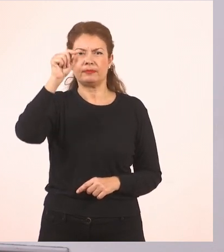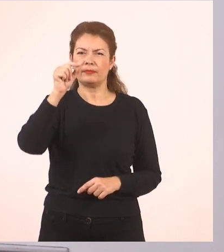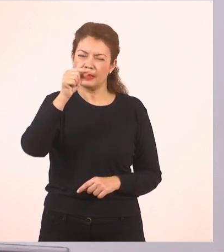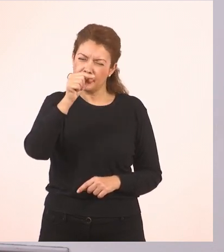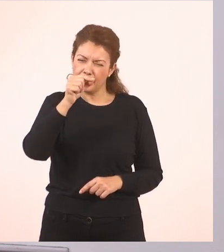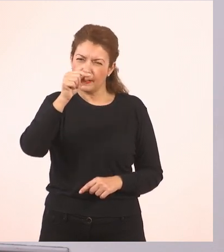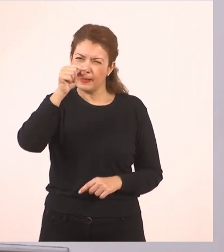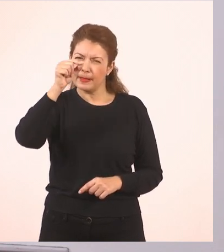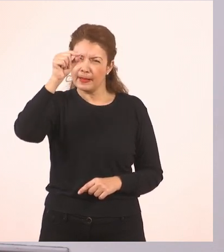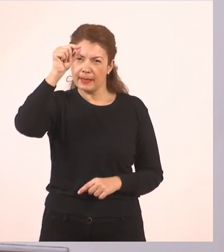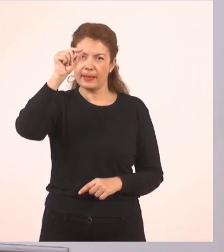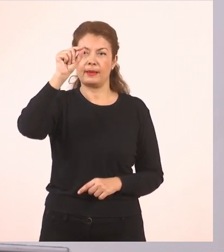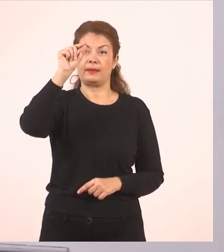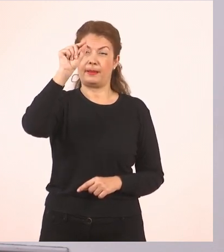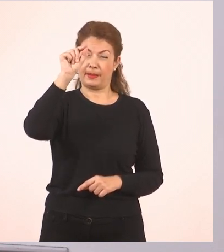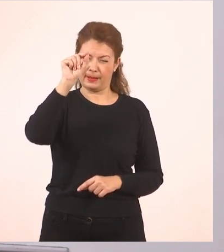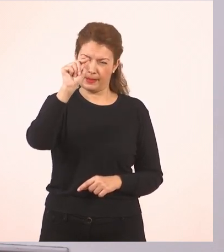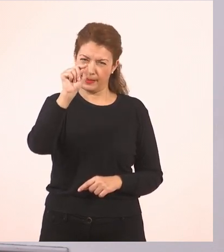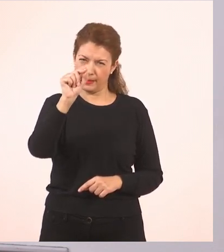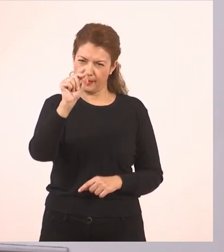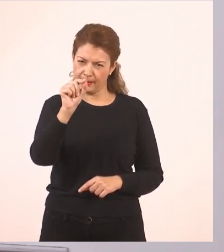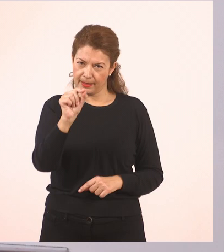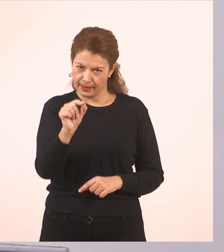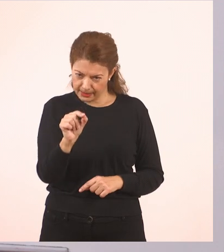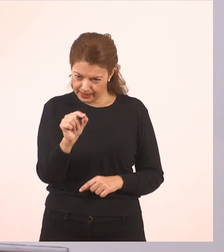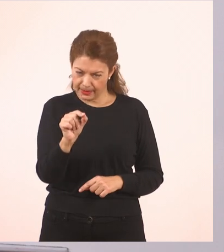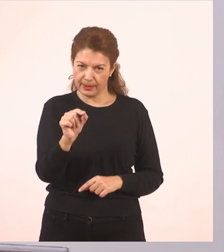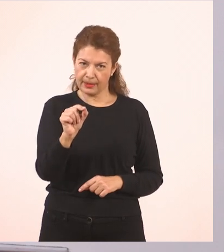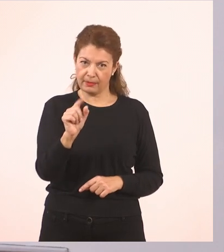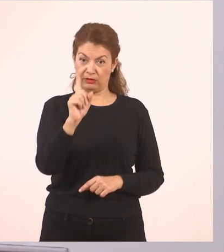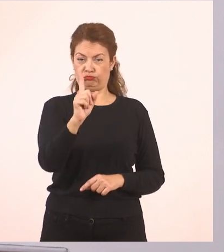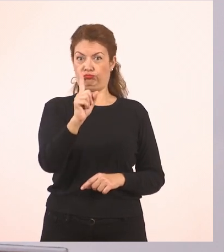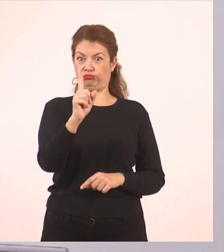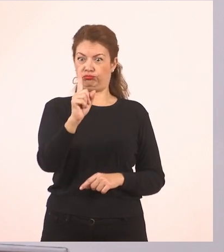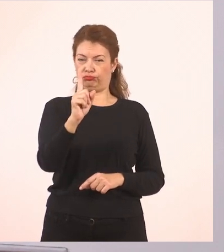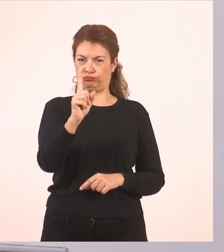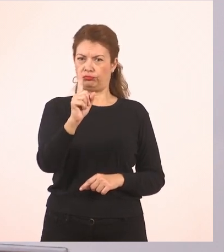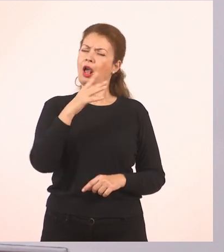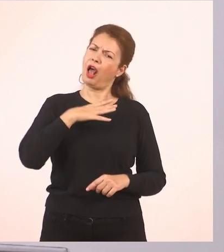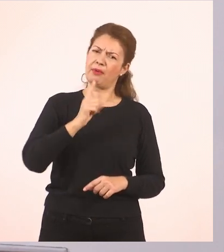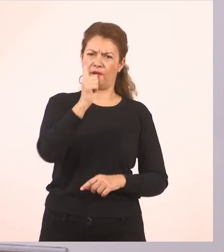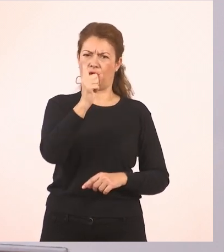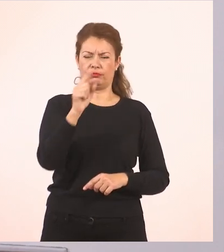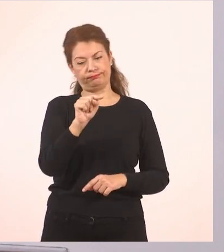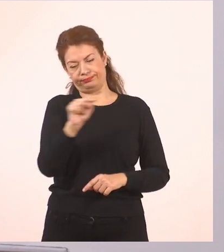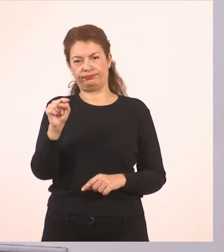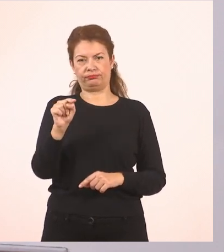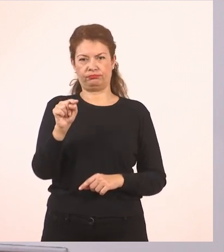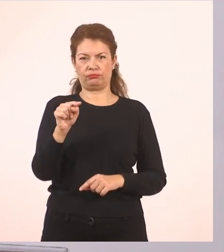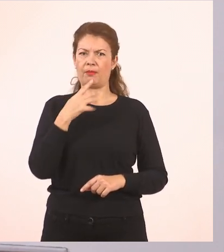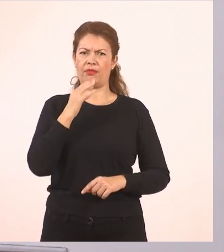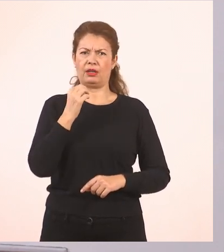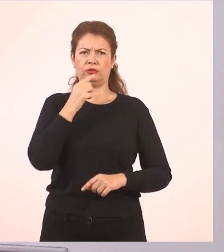πλησιάζοντας στο πάνω άκρο. Κατεβαίνω κάτω με ένα κοντάρι και βάζω και μία βάση για να είναι